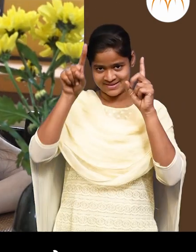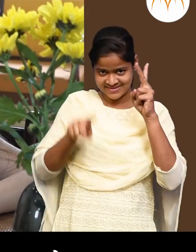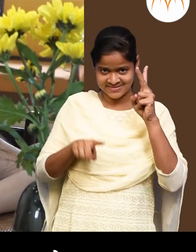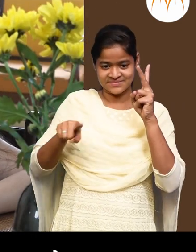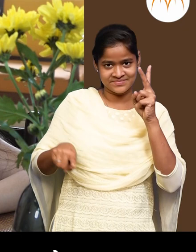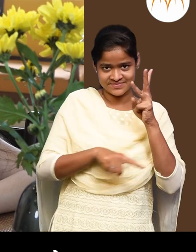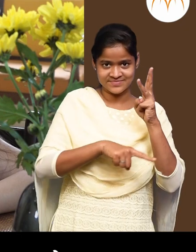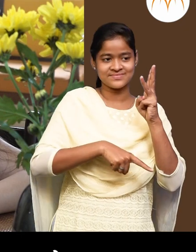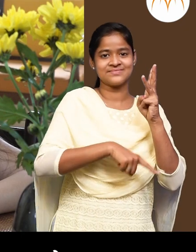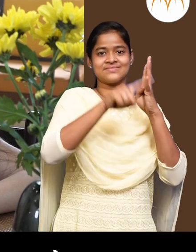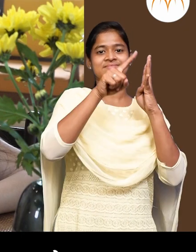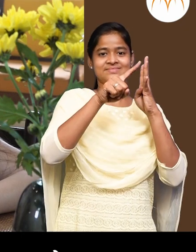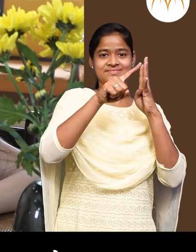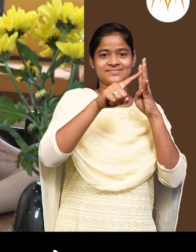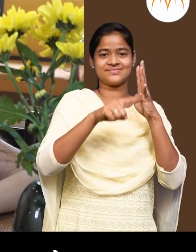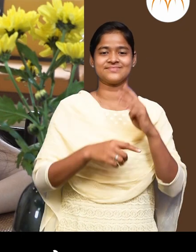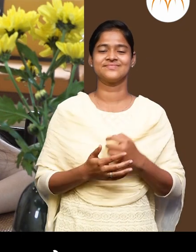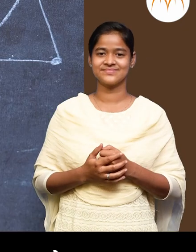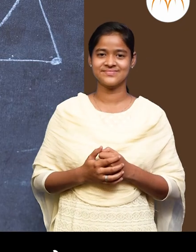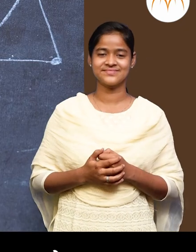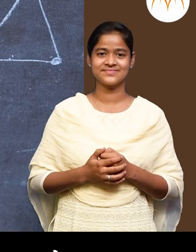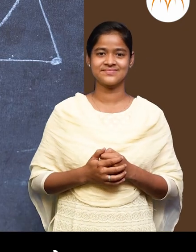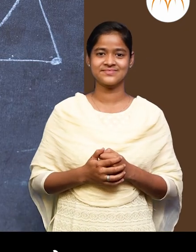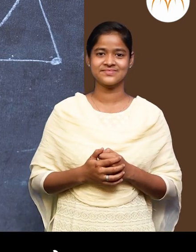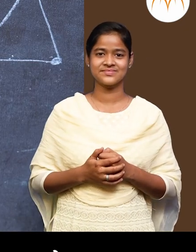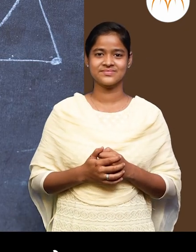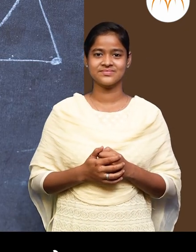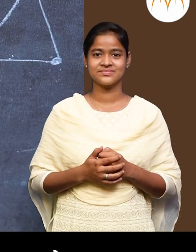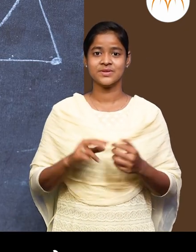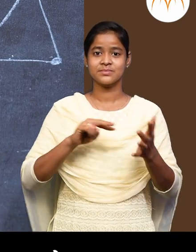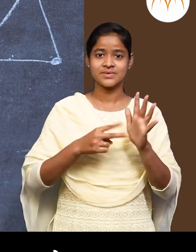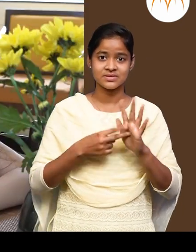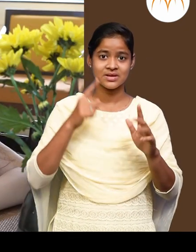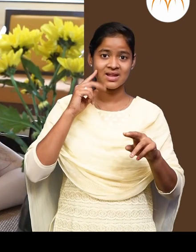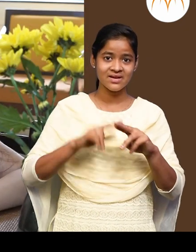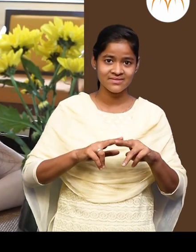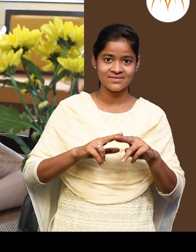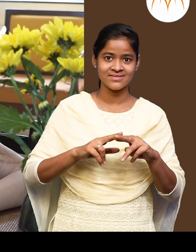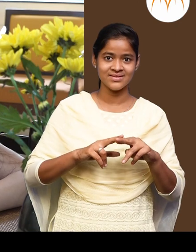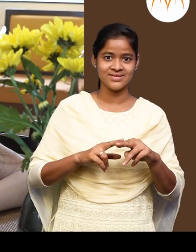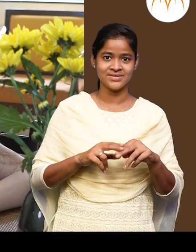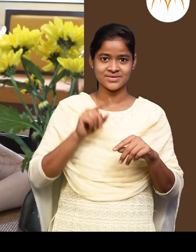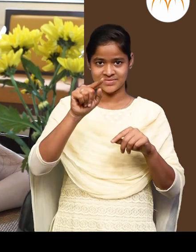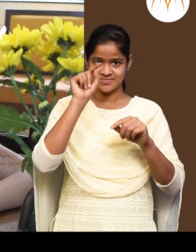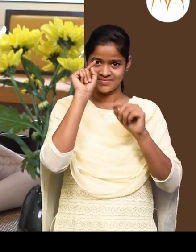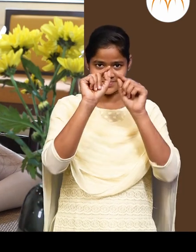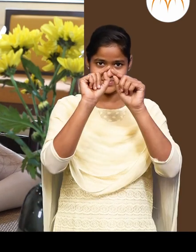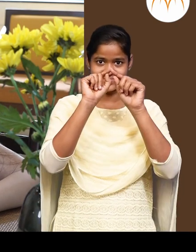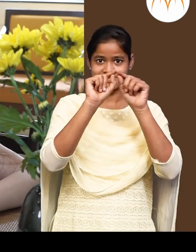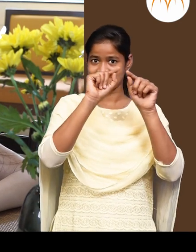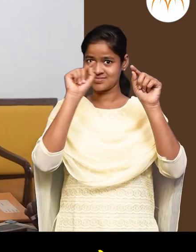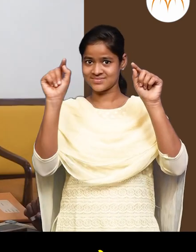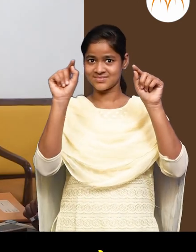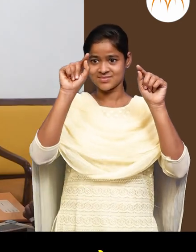दुसरी, ही तिसरी आणि ही चाव थी बरबर हे दोन बिंदु मी आसे